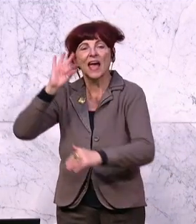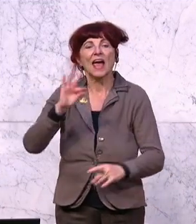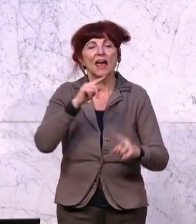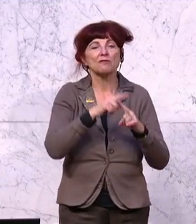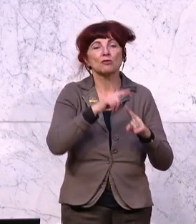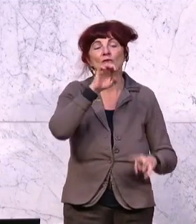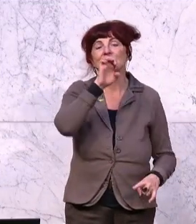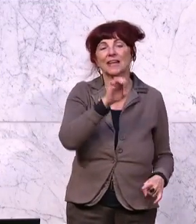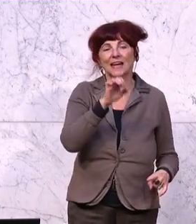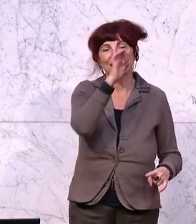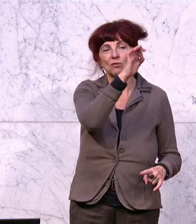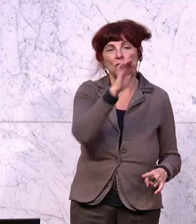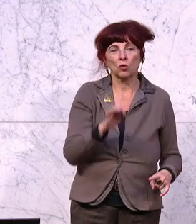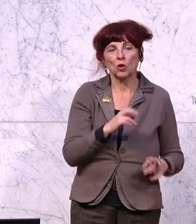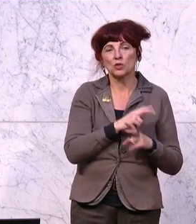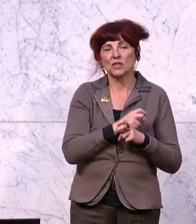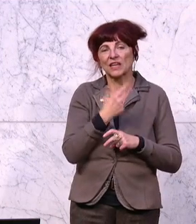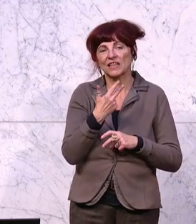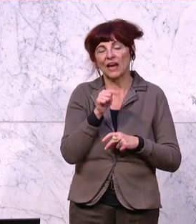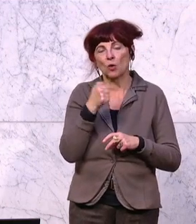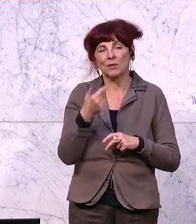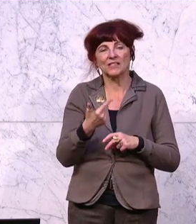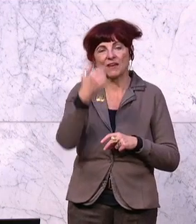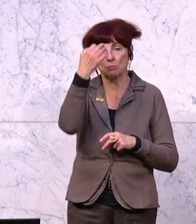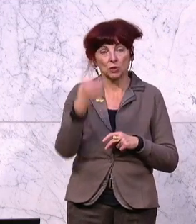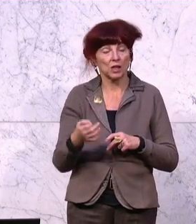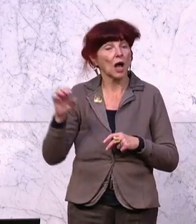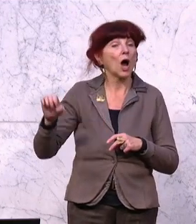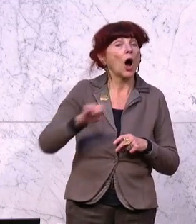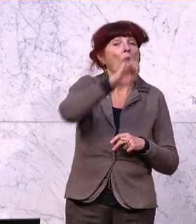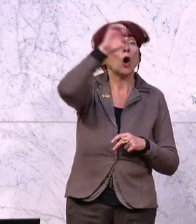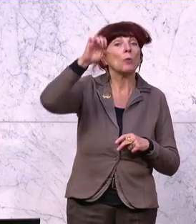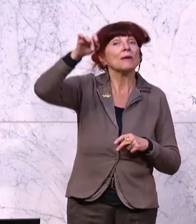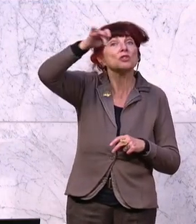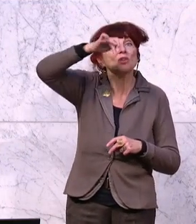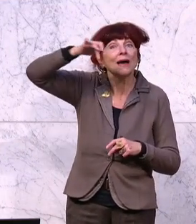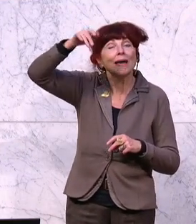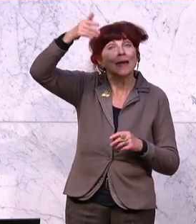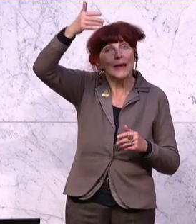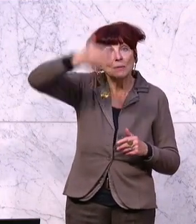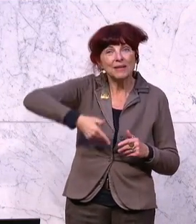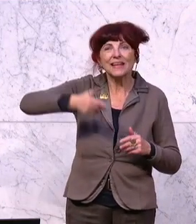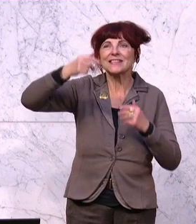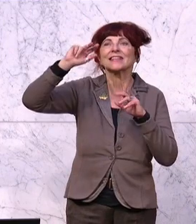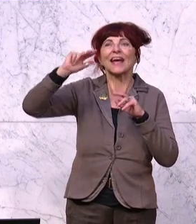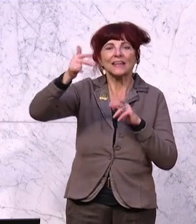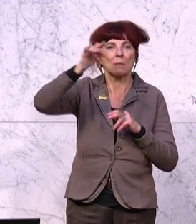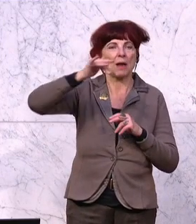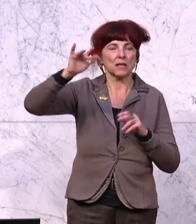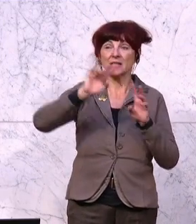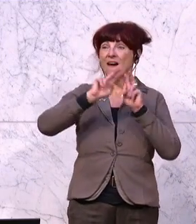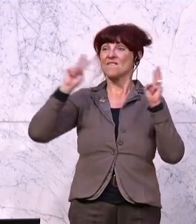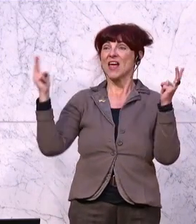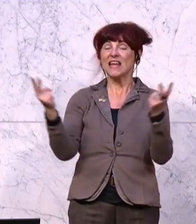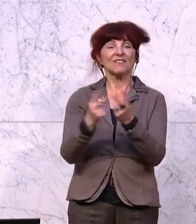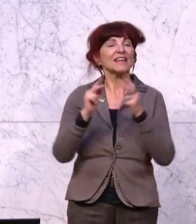Österreichs beträgt 3,2 Prozent. Wir sind auf europäischer Ebene an dritter Stelle, global an siebter Stelle. Es gibt ein